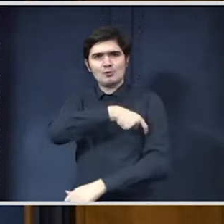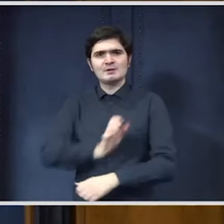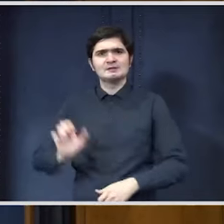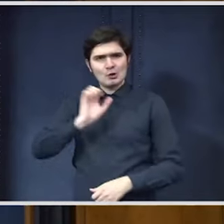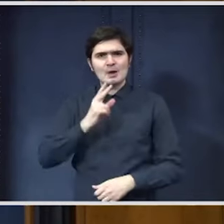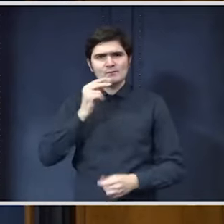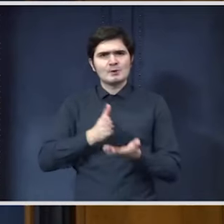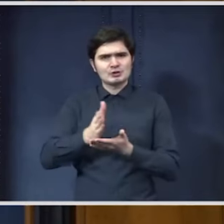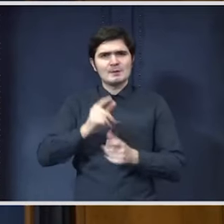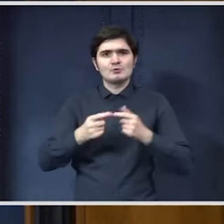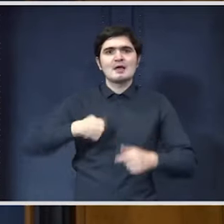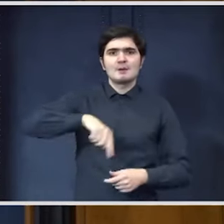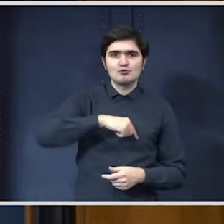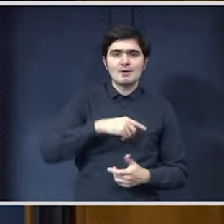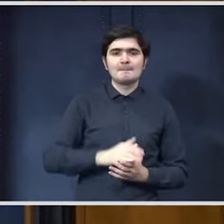frecvent discuțiile cu noi.